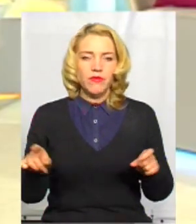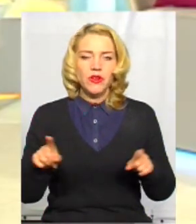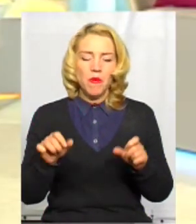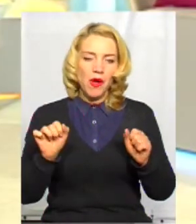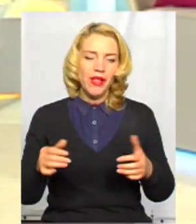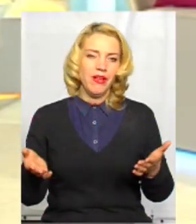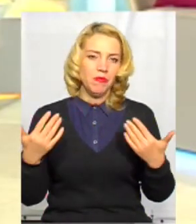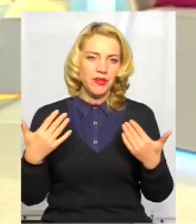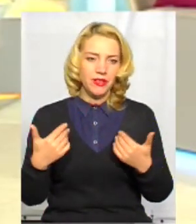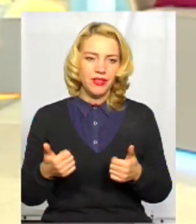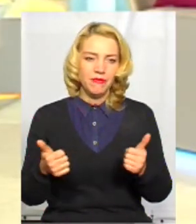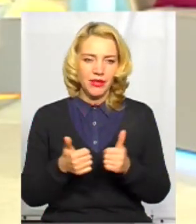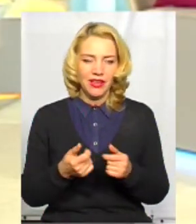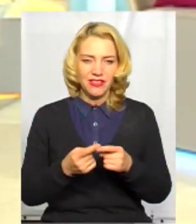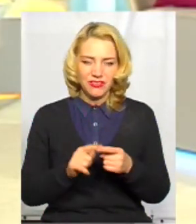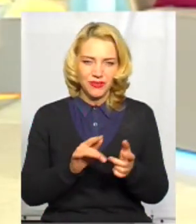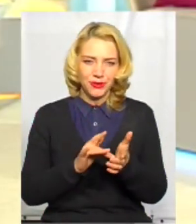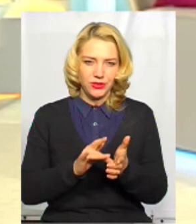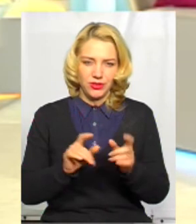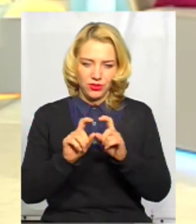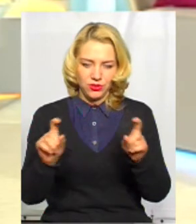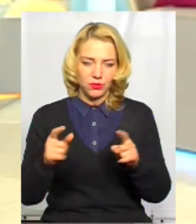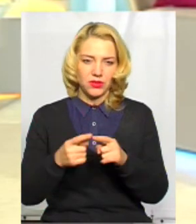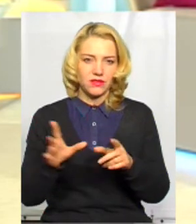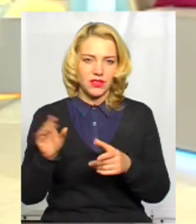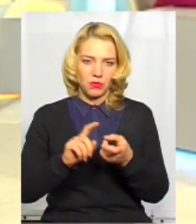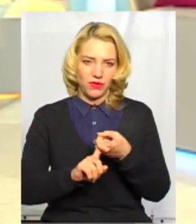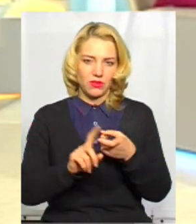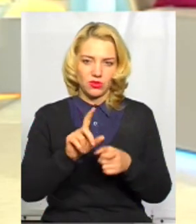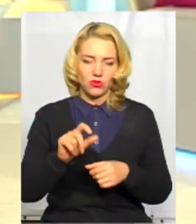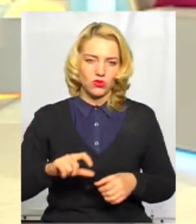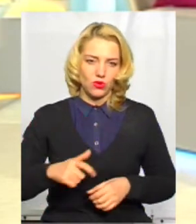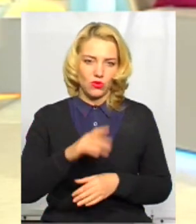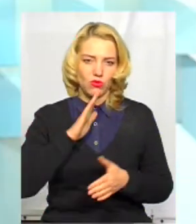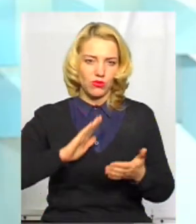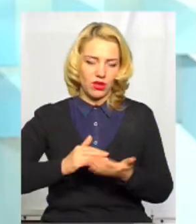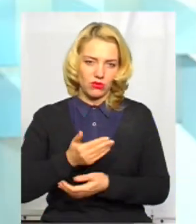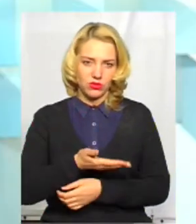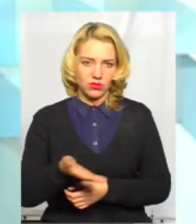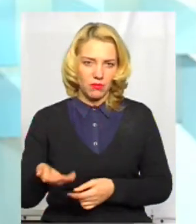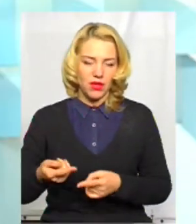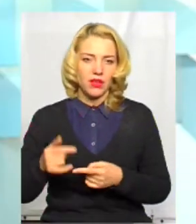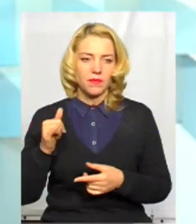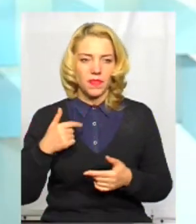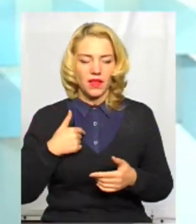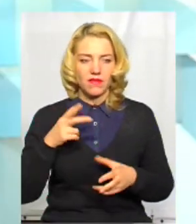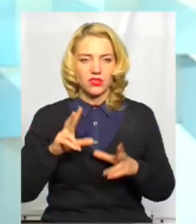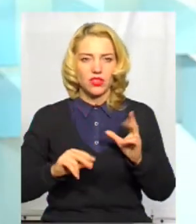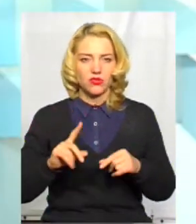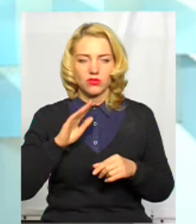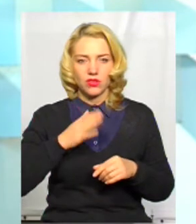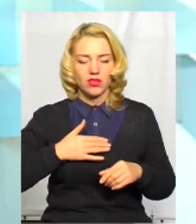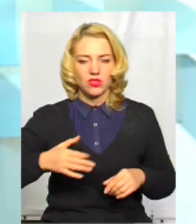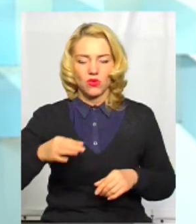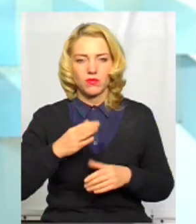відпочити по дорозі до цього об'єкту і так далі. А це все пов'язано з дорогами, з якістю цих доріг і так далі. Тим більше, що я вважаю, що наша